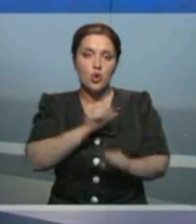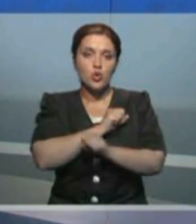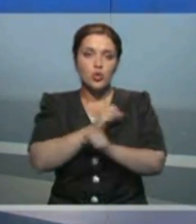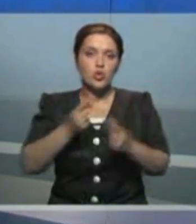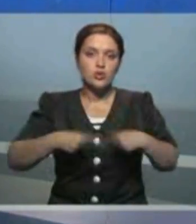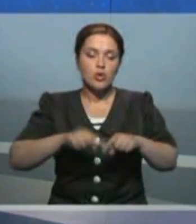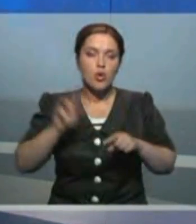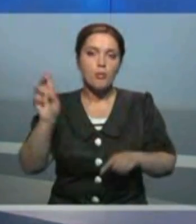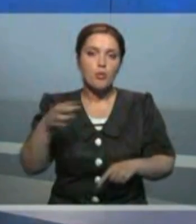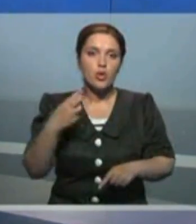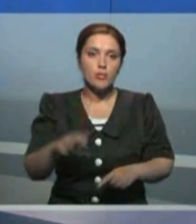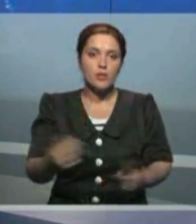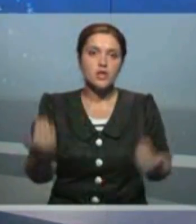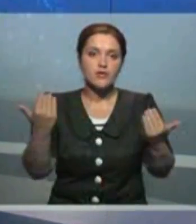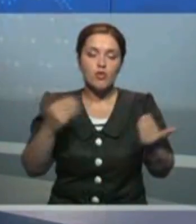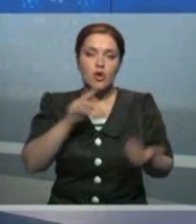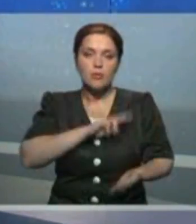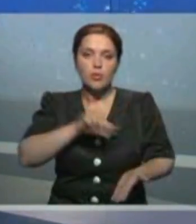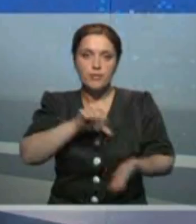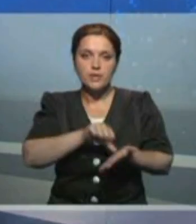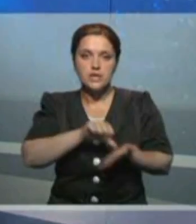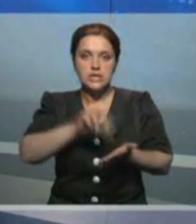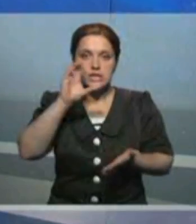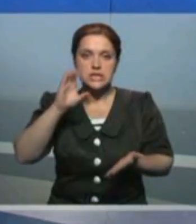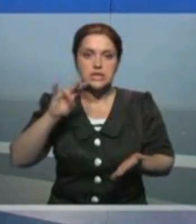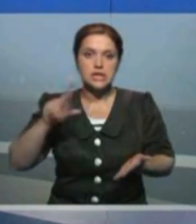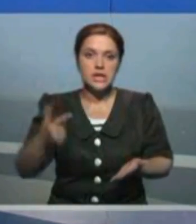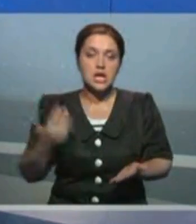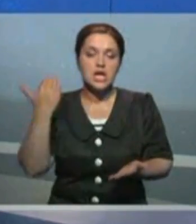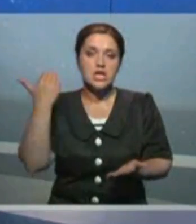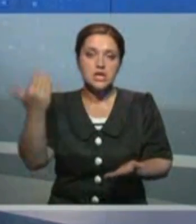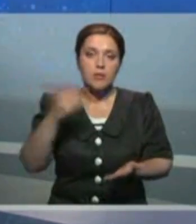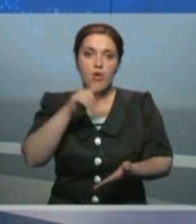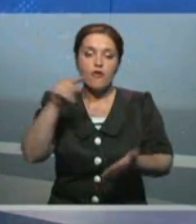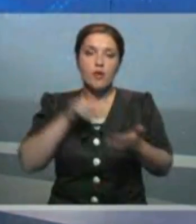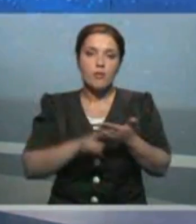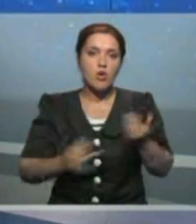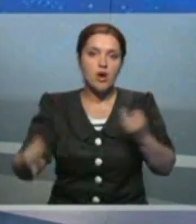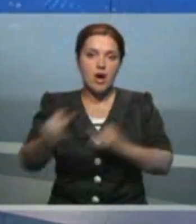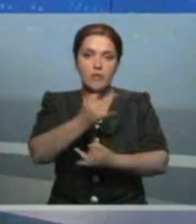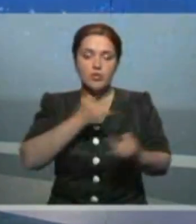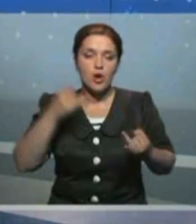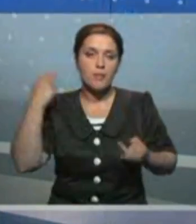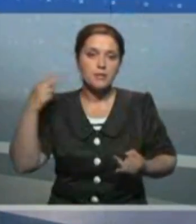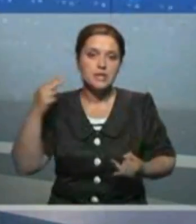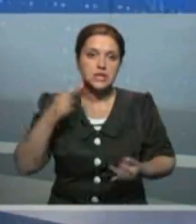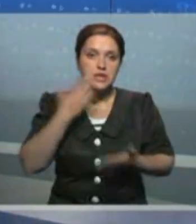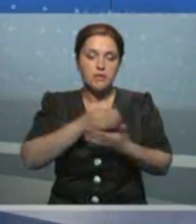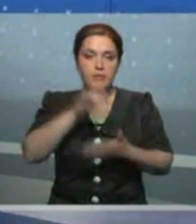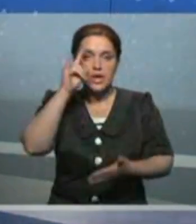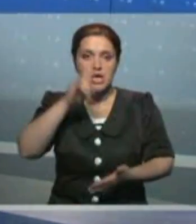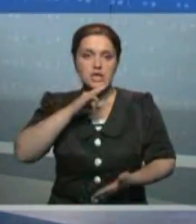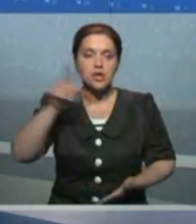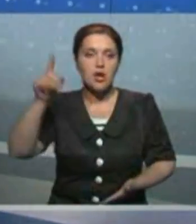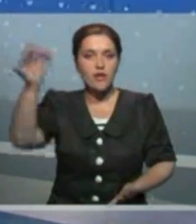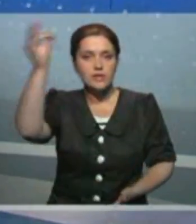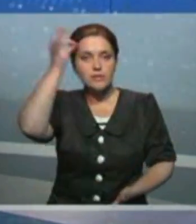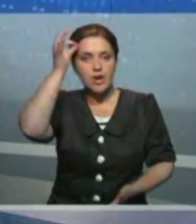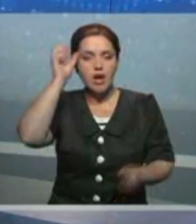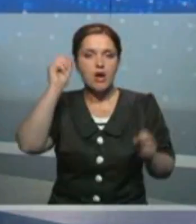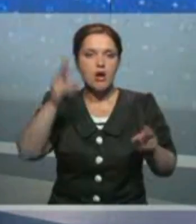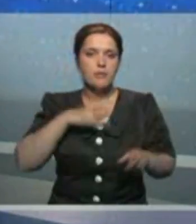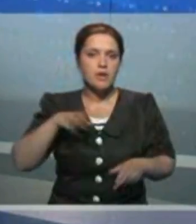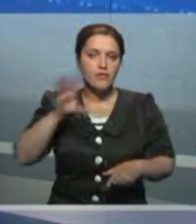работают представители стран СНГ. С ними вопросы интеграции обсуждал глава нашего государства. Спикеры вспоминали, как критиковали